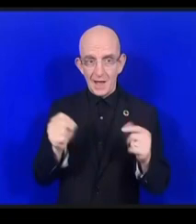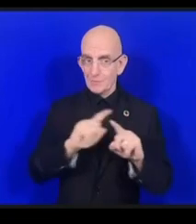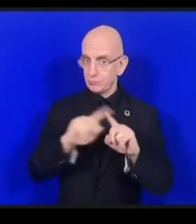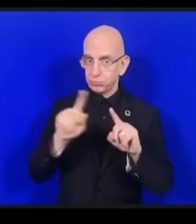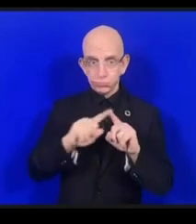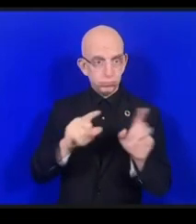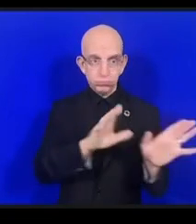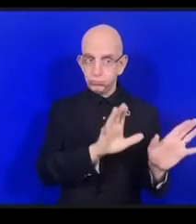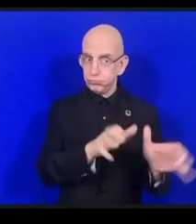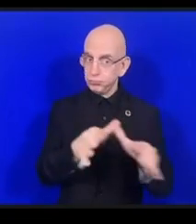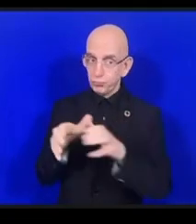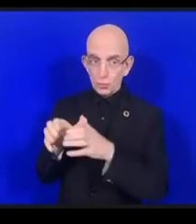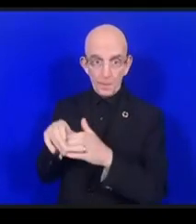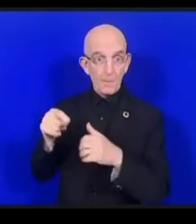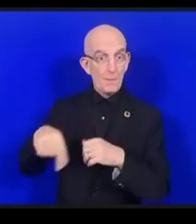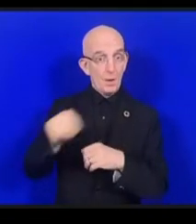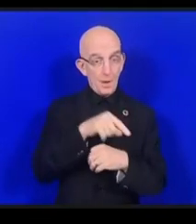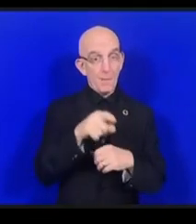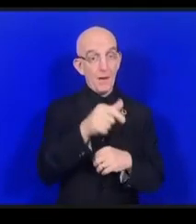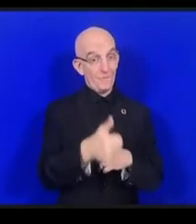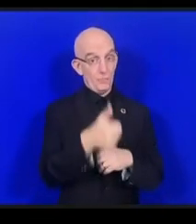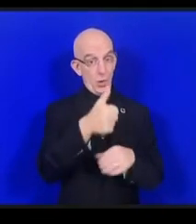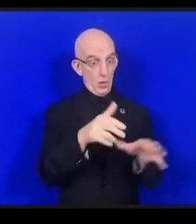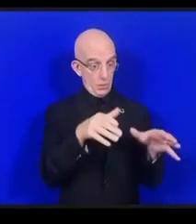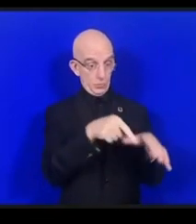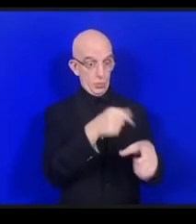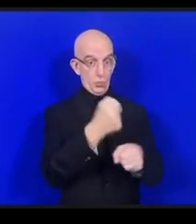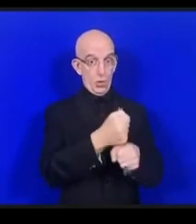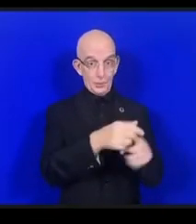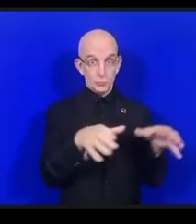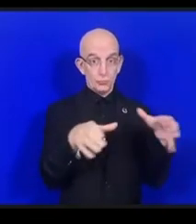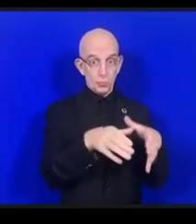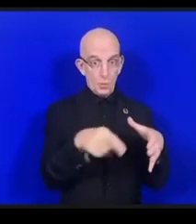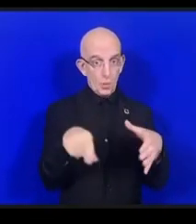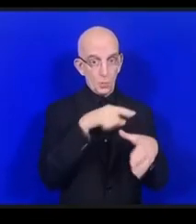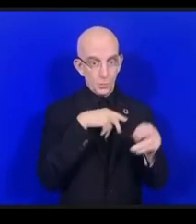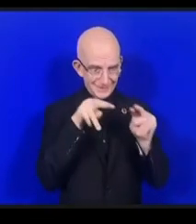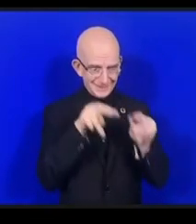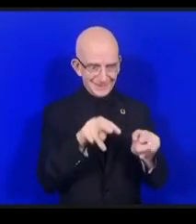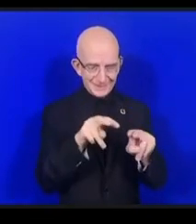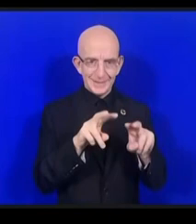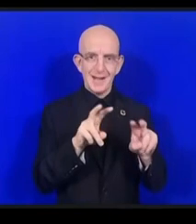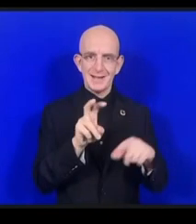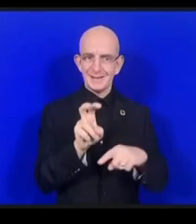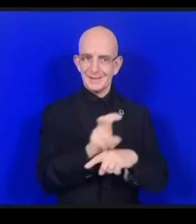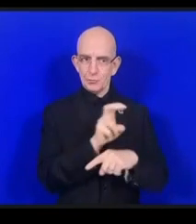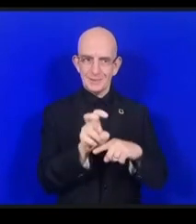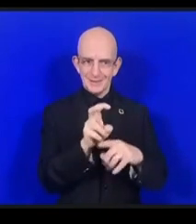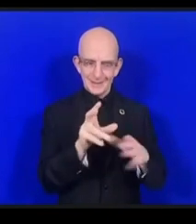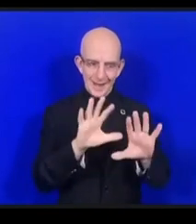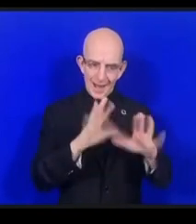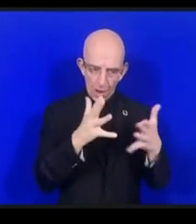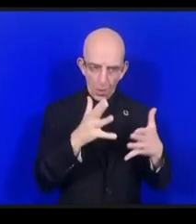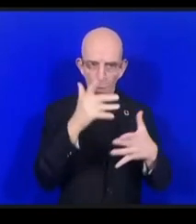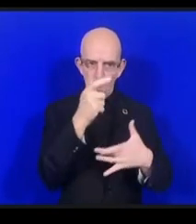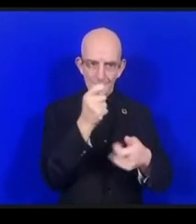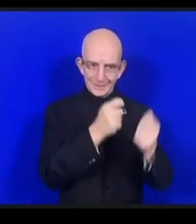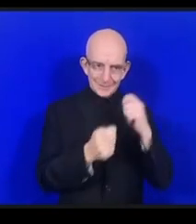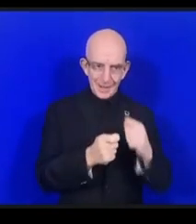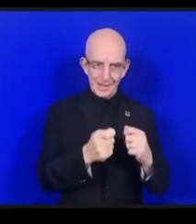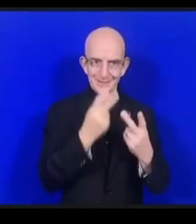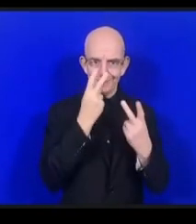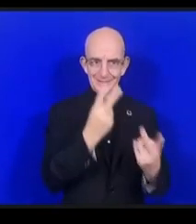se concentre sur l'intégration de la sécurité dans la